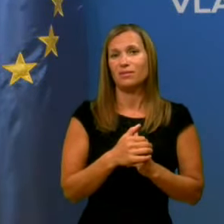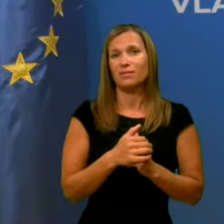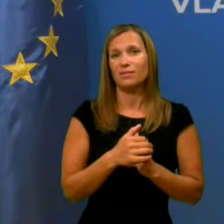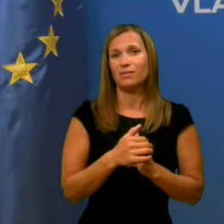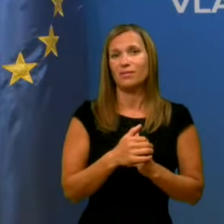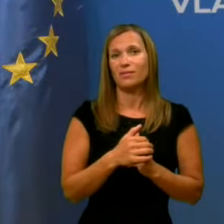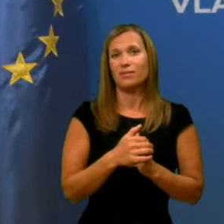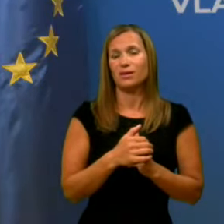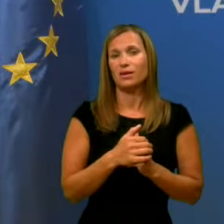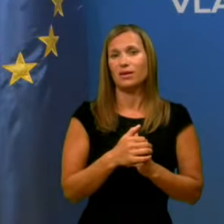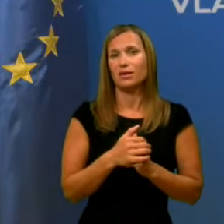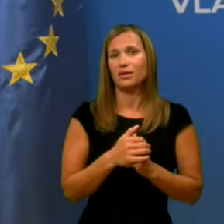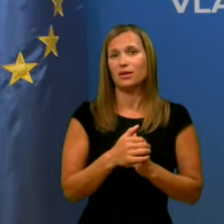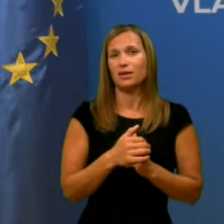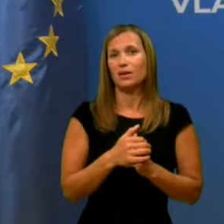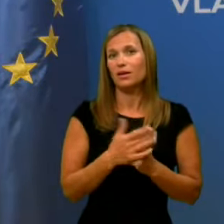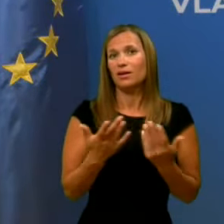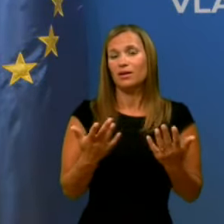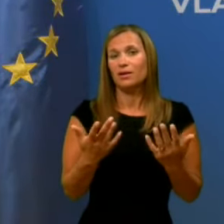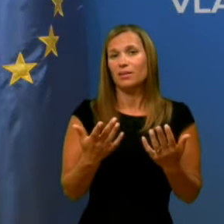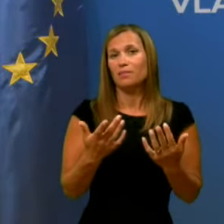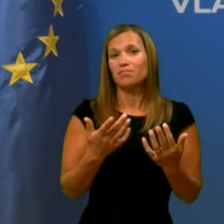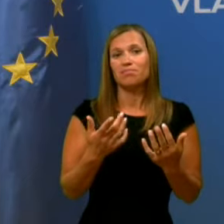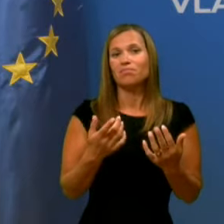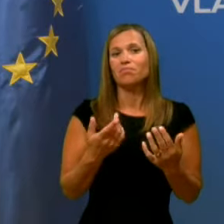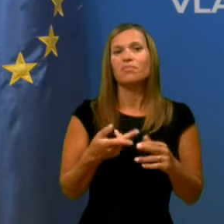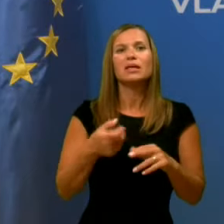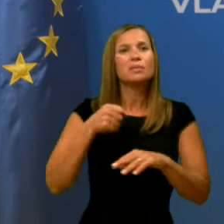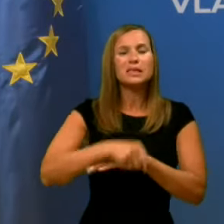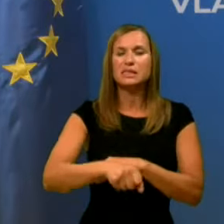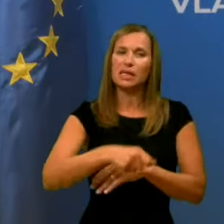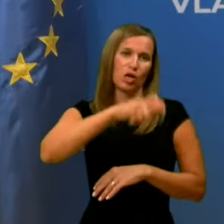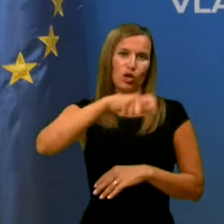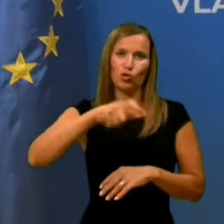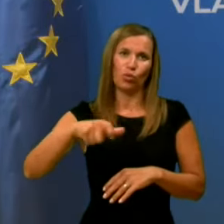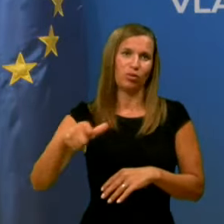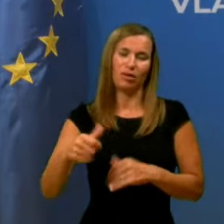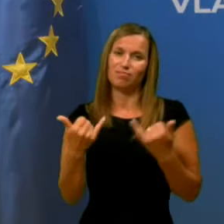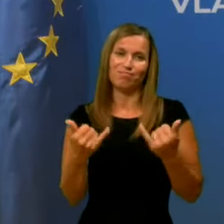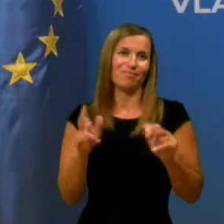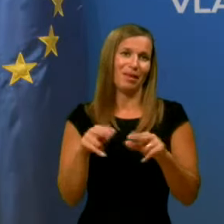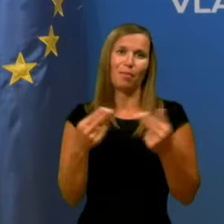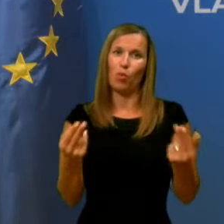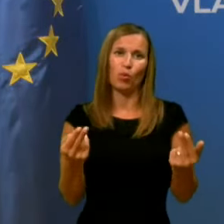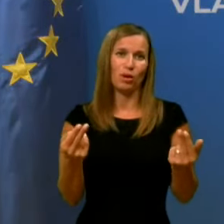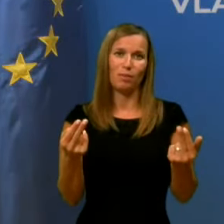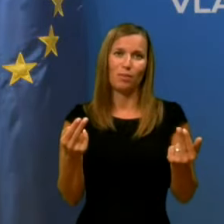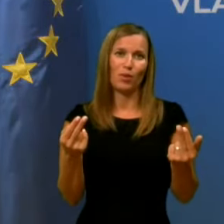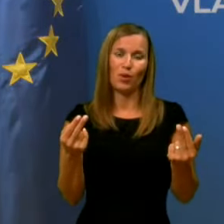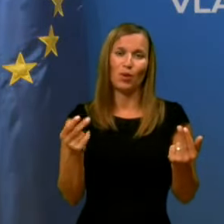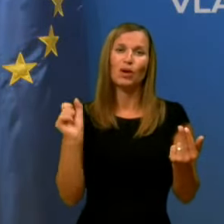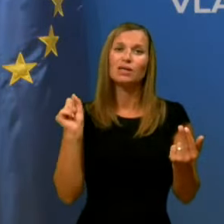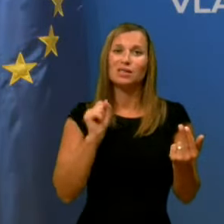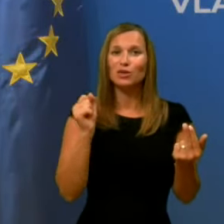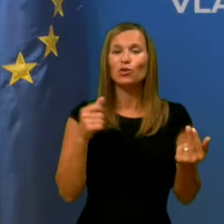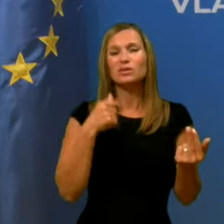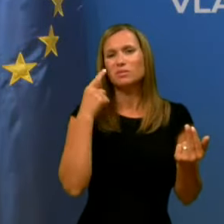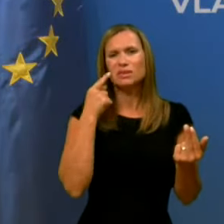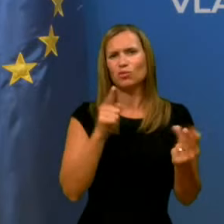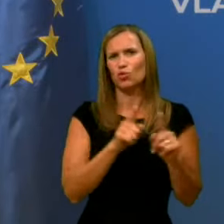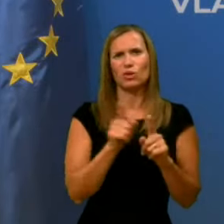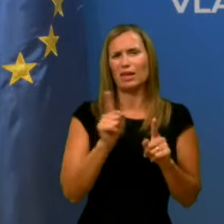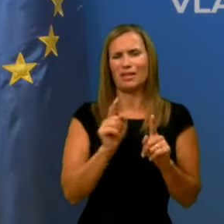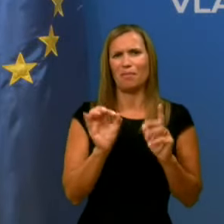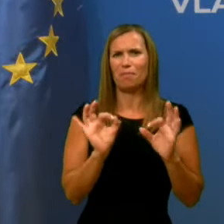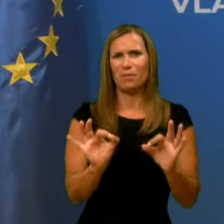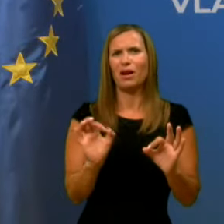bistveno več, kot apelirati na to, da se ljudje cepijo, v tem trenutku ne moremo in mislim, da tudi ne bi bilo prav,